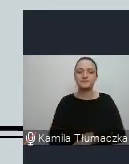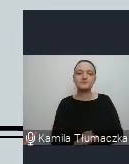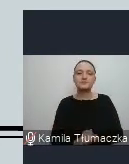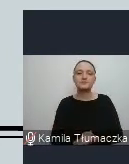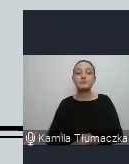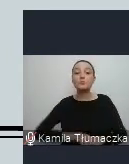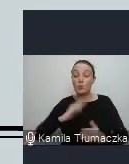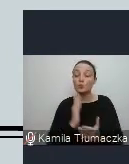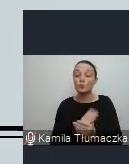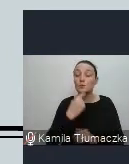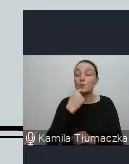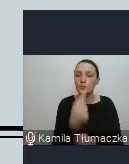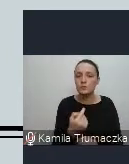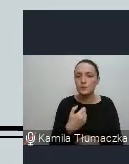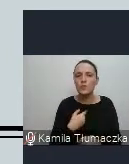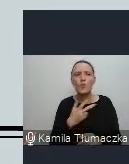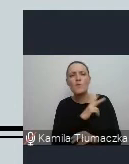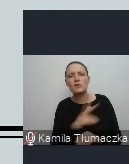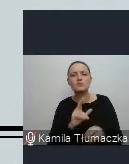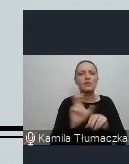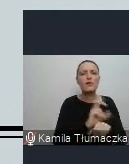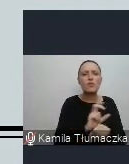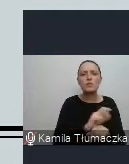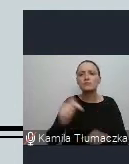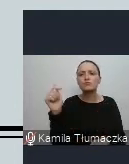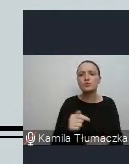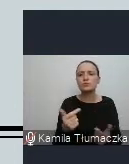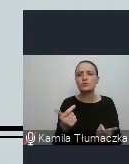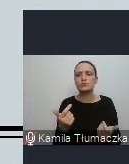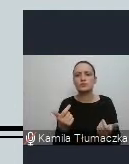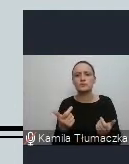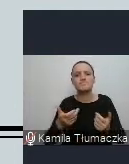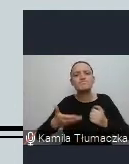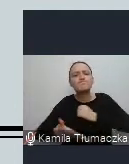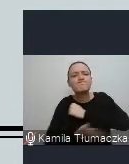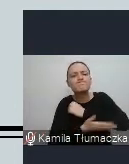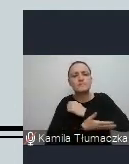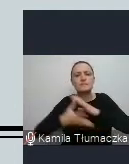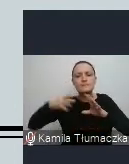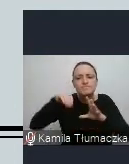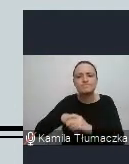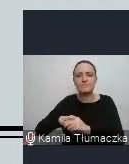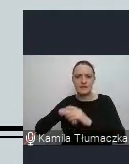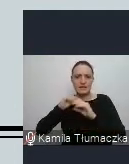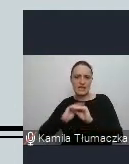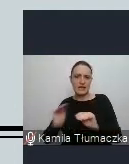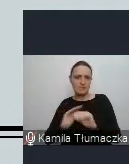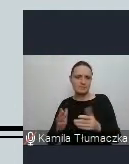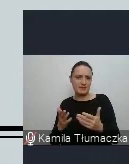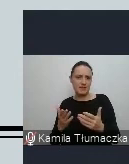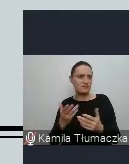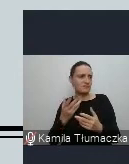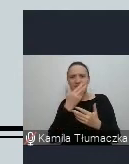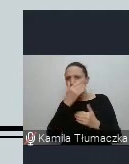każde tego typu technologie muszą znaleźć umocowanie w samej terapii. Nie ma takiej